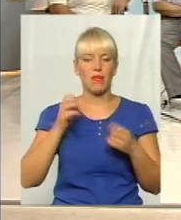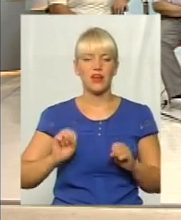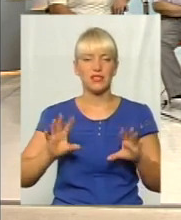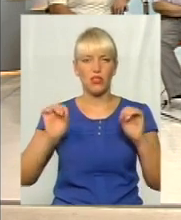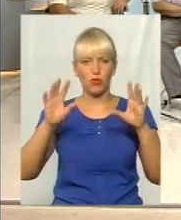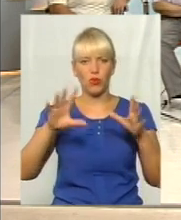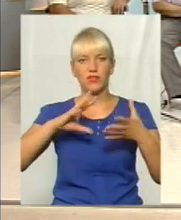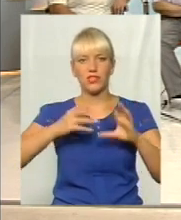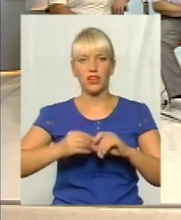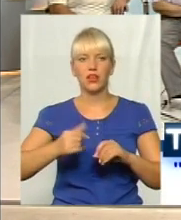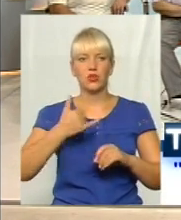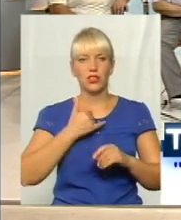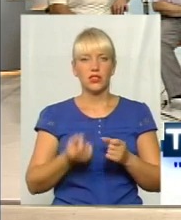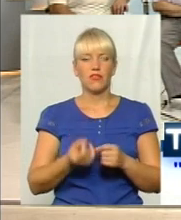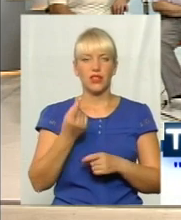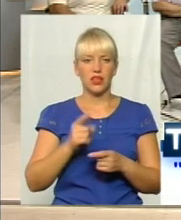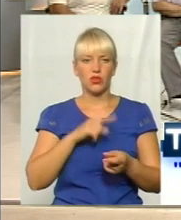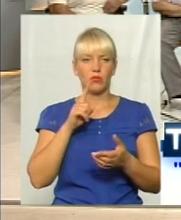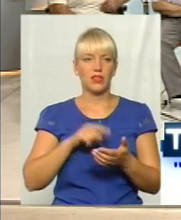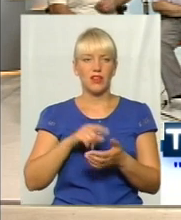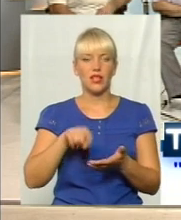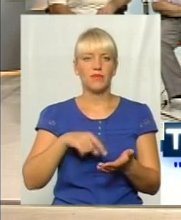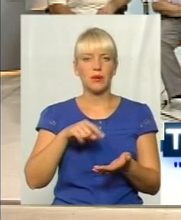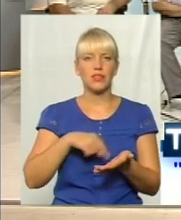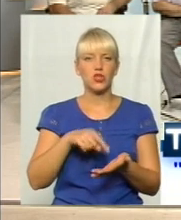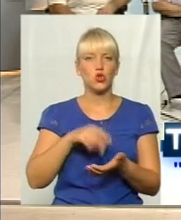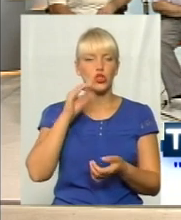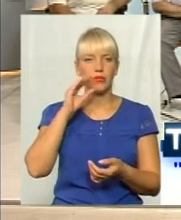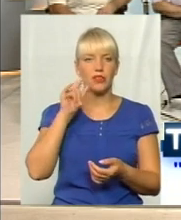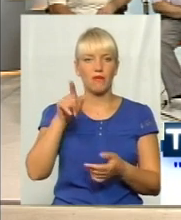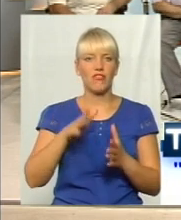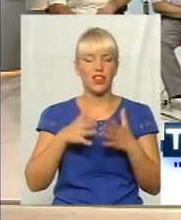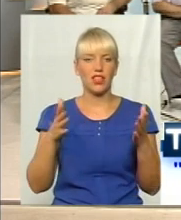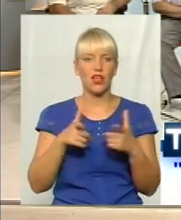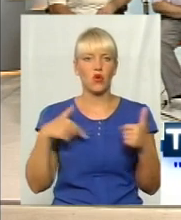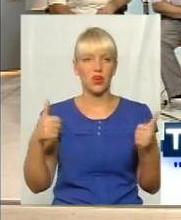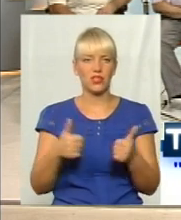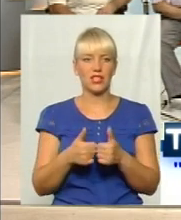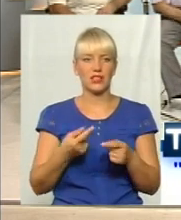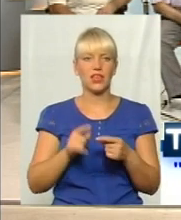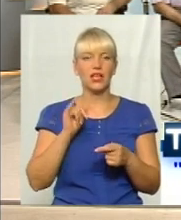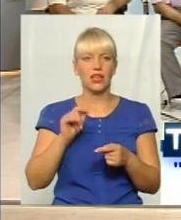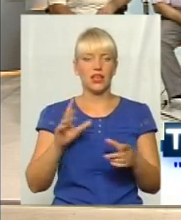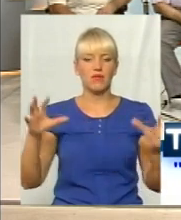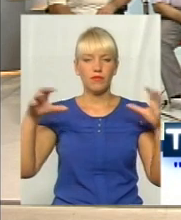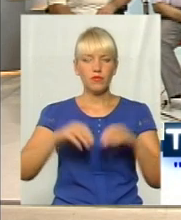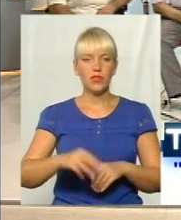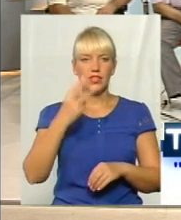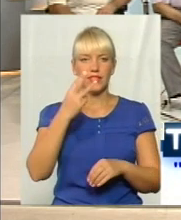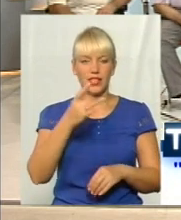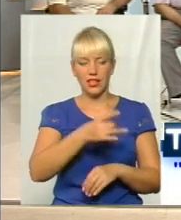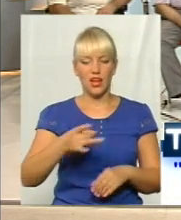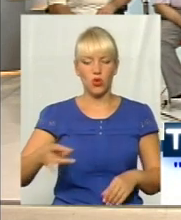взагалі. І в нас виникло питання в Шепітівці, там велика організація, тим більше об'єднує три райони,